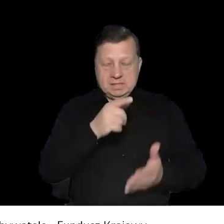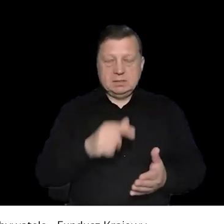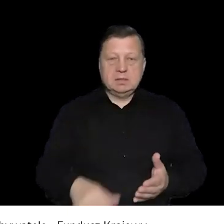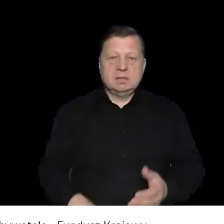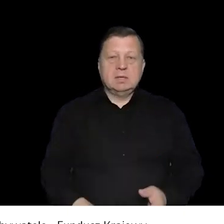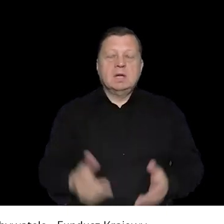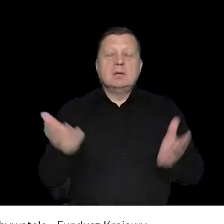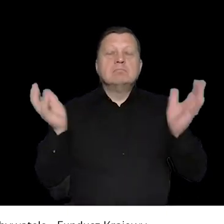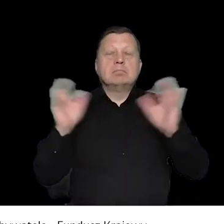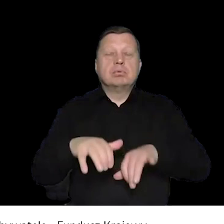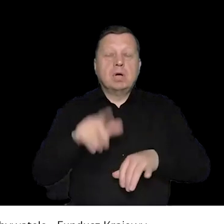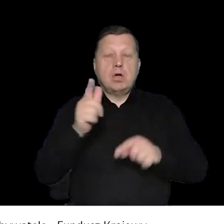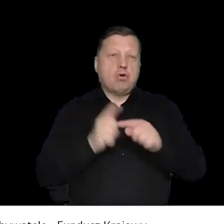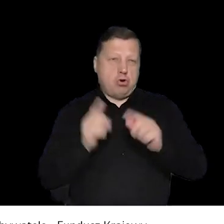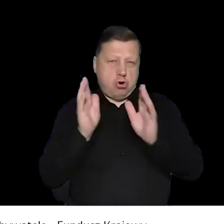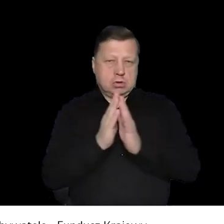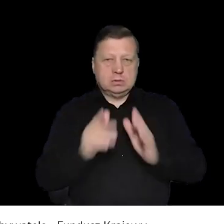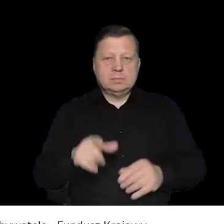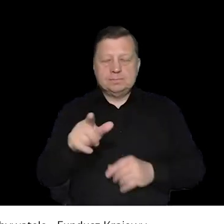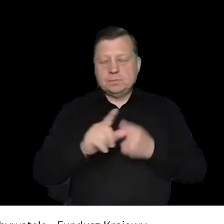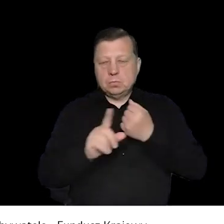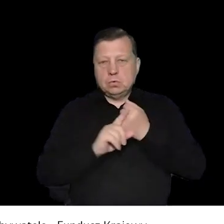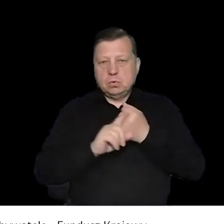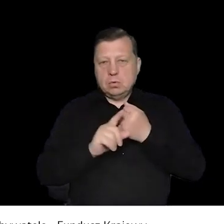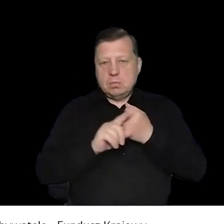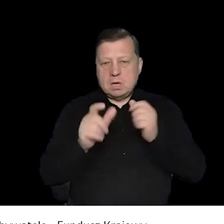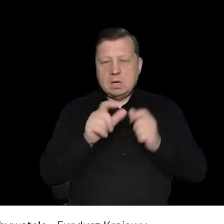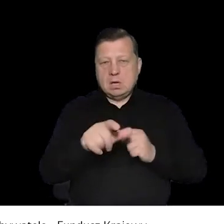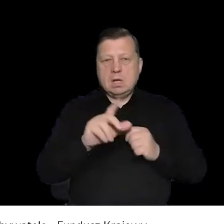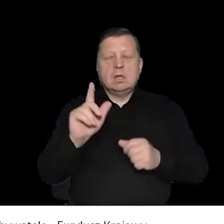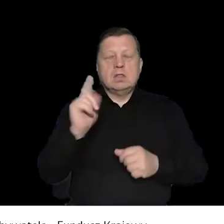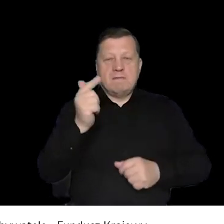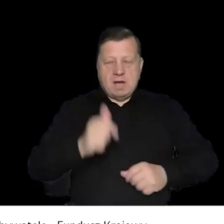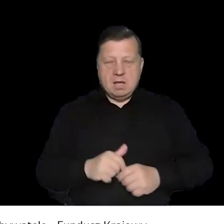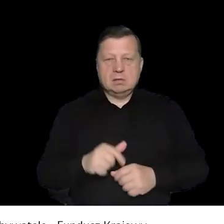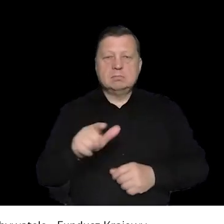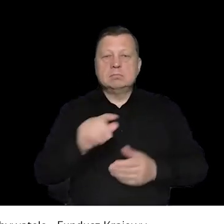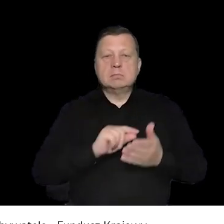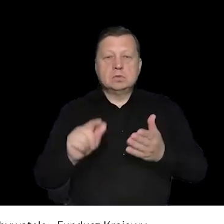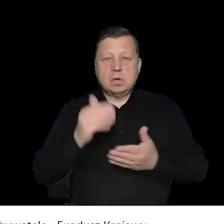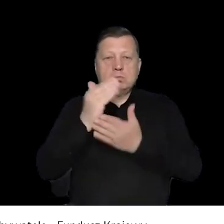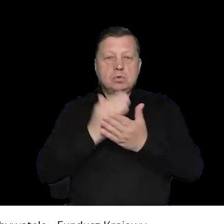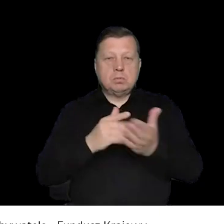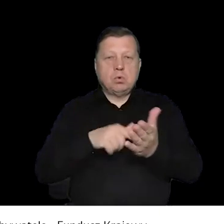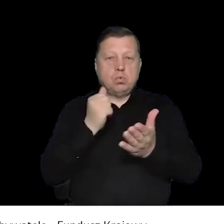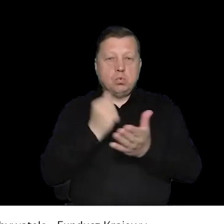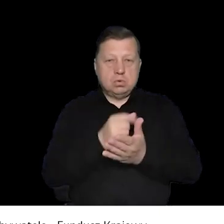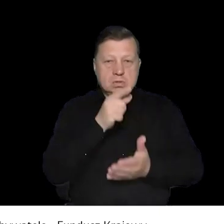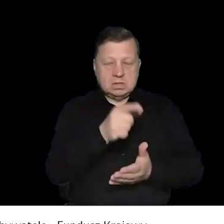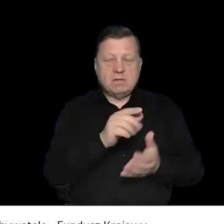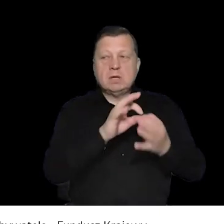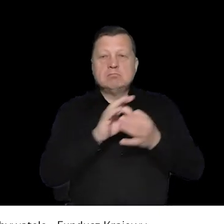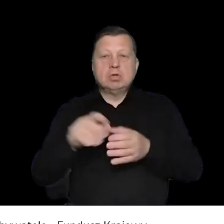Ja może wrócę do tego, do tych przepisów dotyczących zgromadzeń kościelnych i to jest